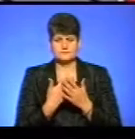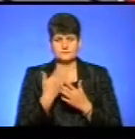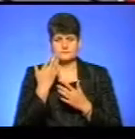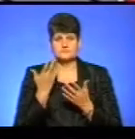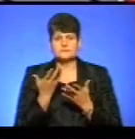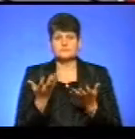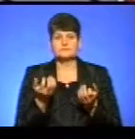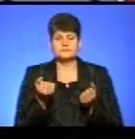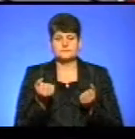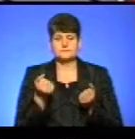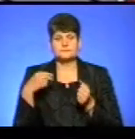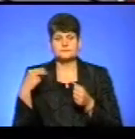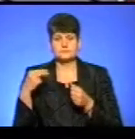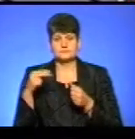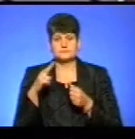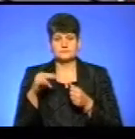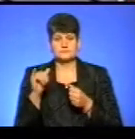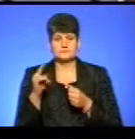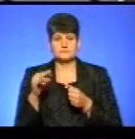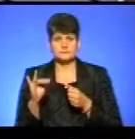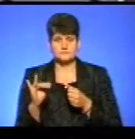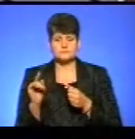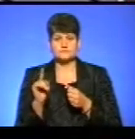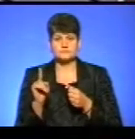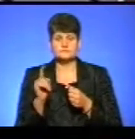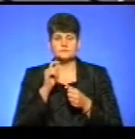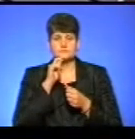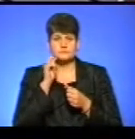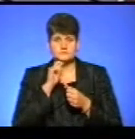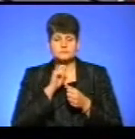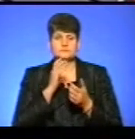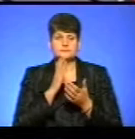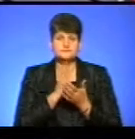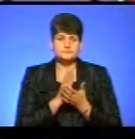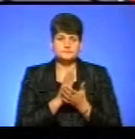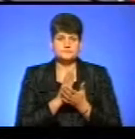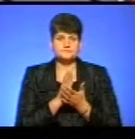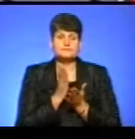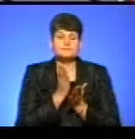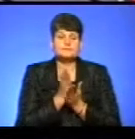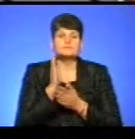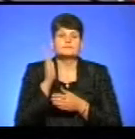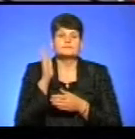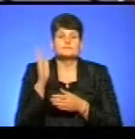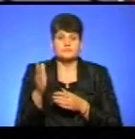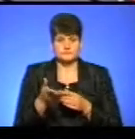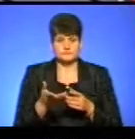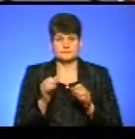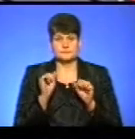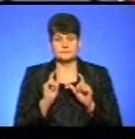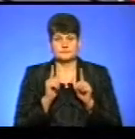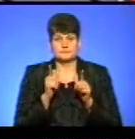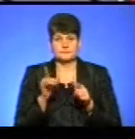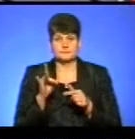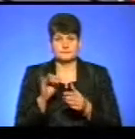президента Дуди щодо того, що Україна має мати перспективу членства в Європейському